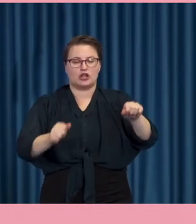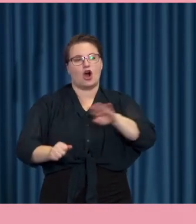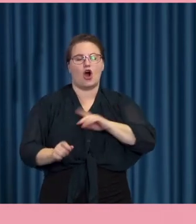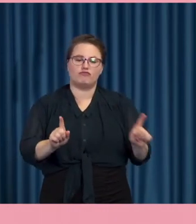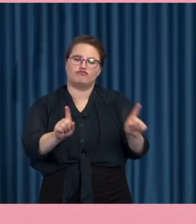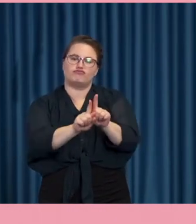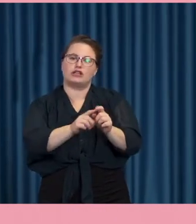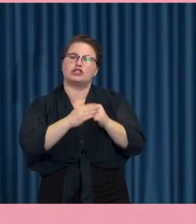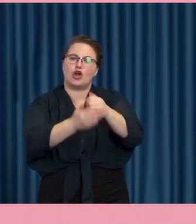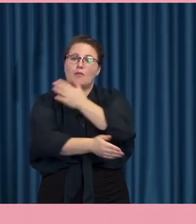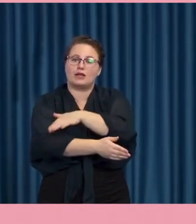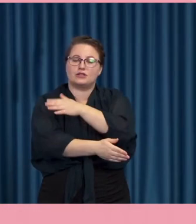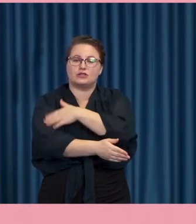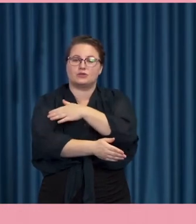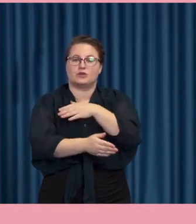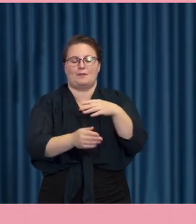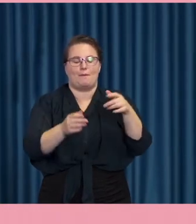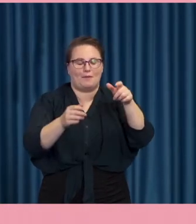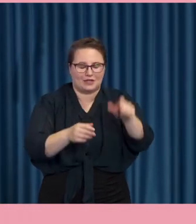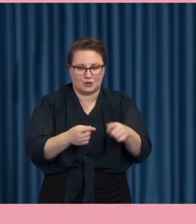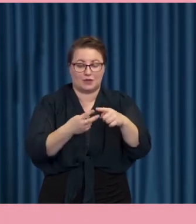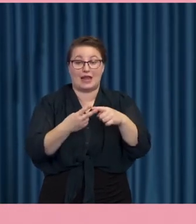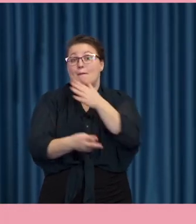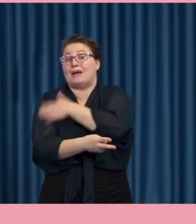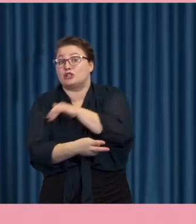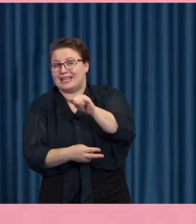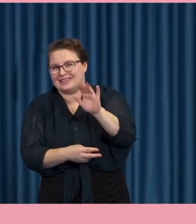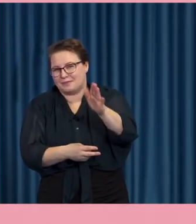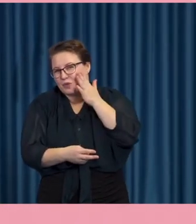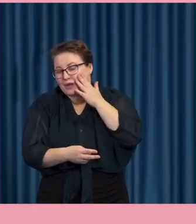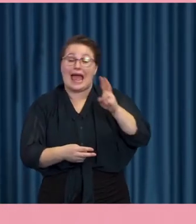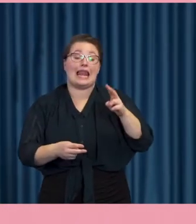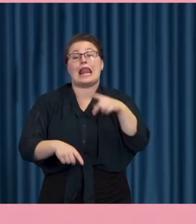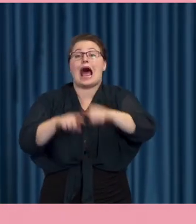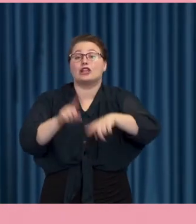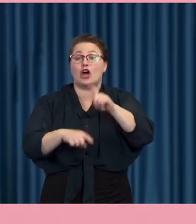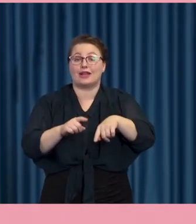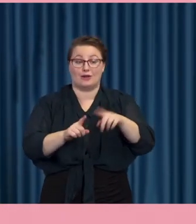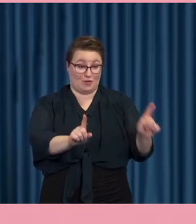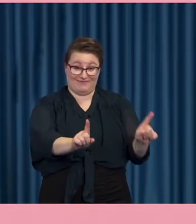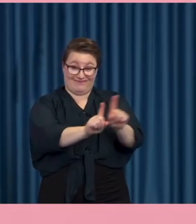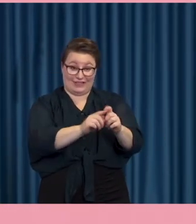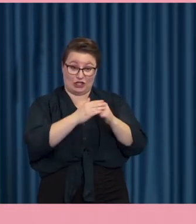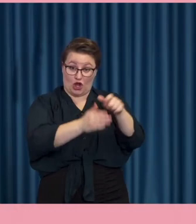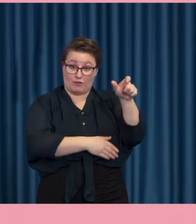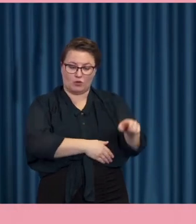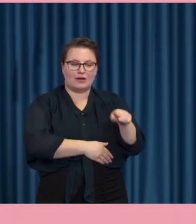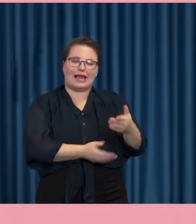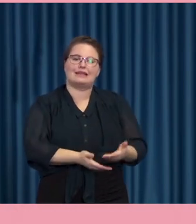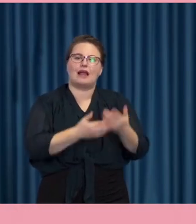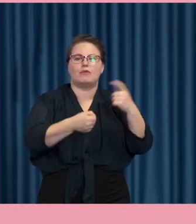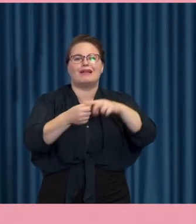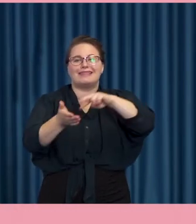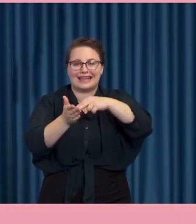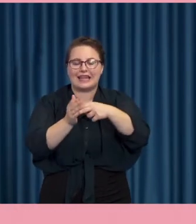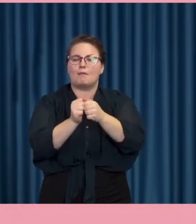vara en personal på boendet eller en anhörig och den här stödpersonen den hjälper till med teknikfrågor men den